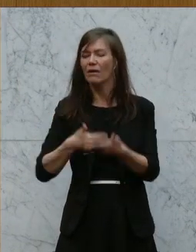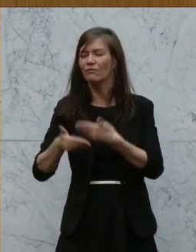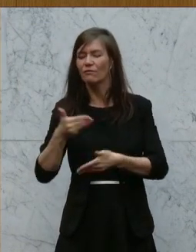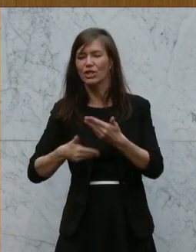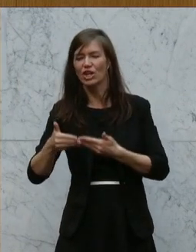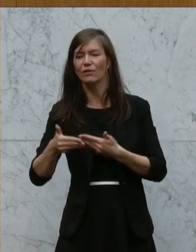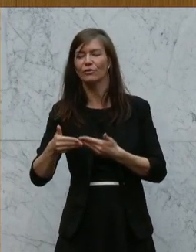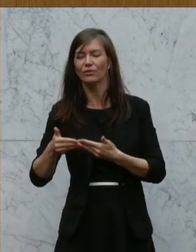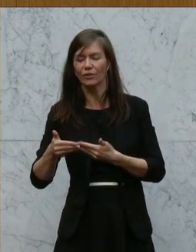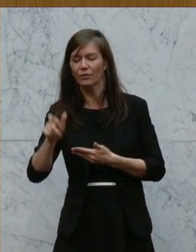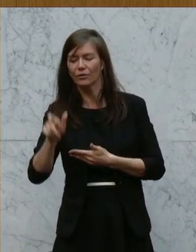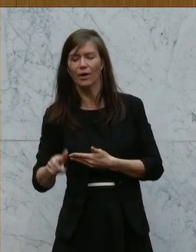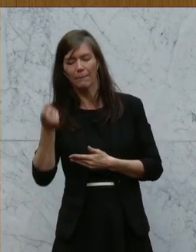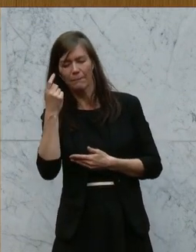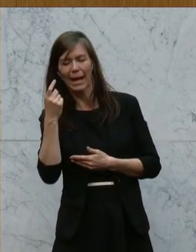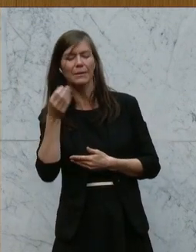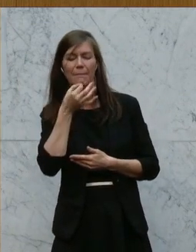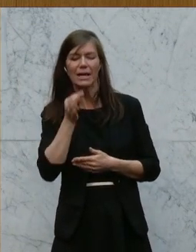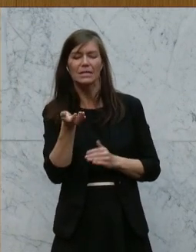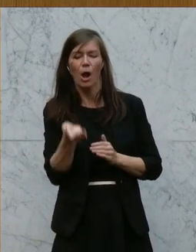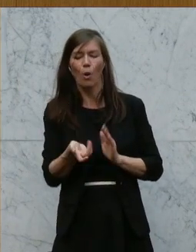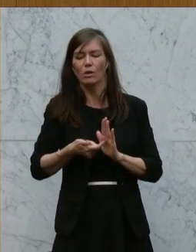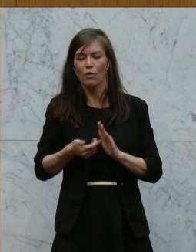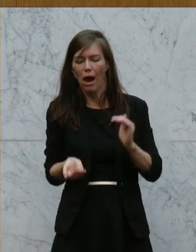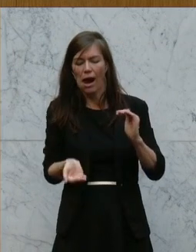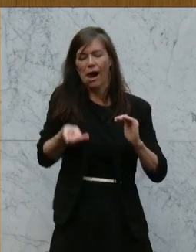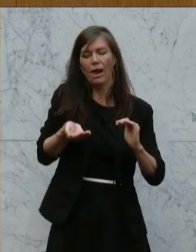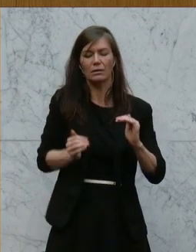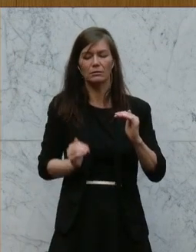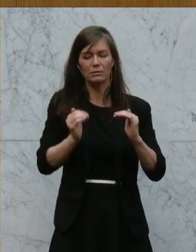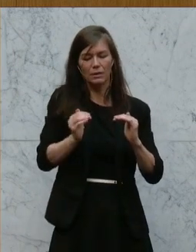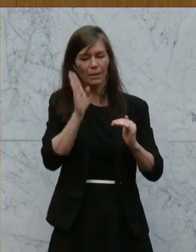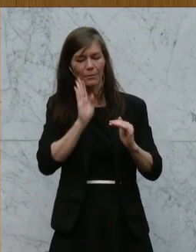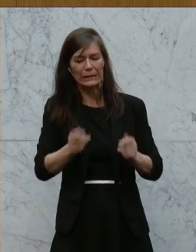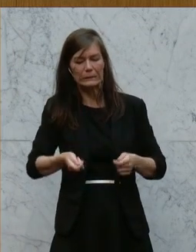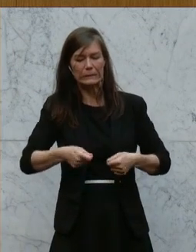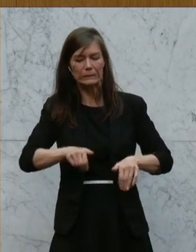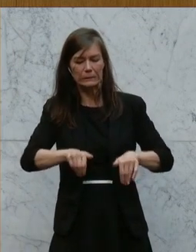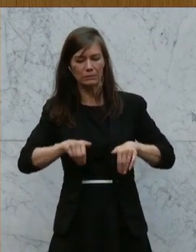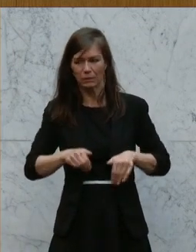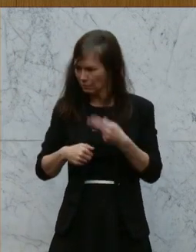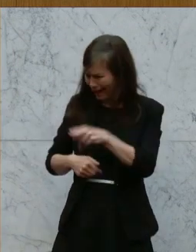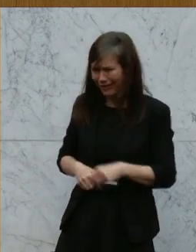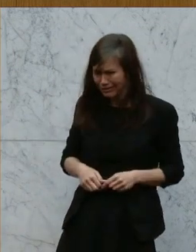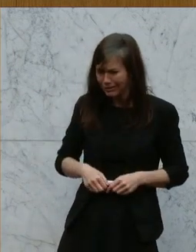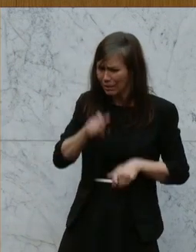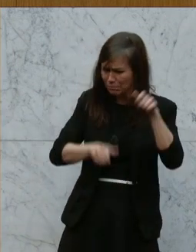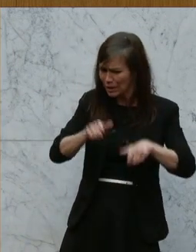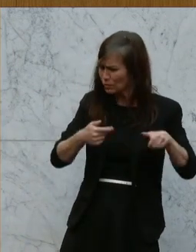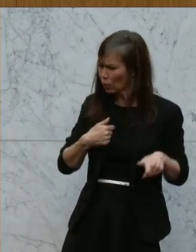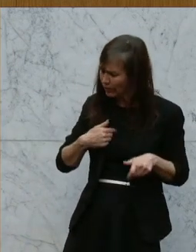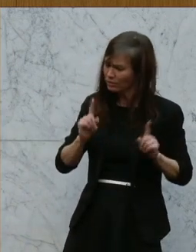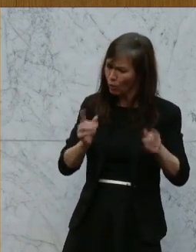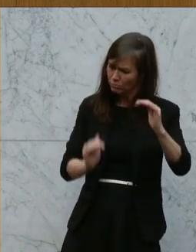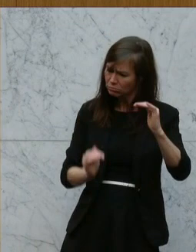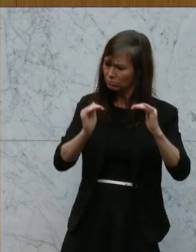bitte eine Lohnzurückhaltung. Ich finde das nicht in Ordnung. Die Menschen wollen, also sie haben es wirklich nicht verdient, dass es dann auch noch eine Lohnzurückhaltung gibt. Aber auch hier kann